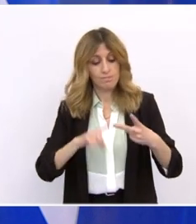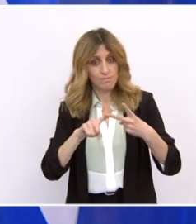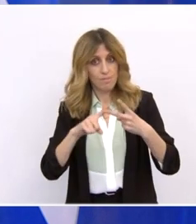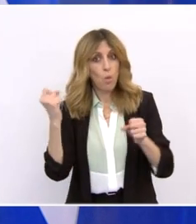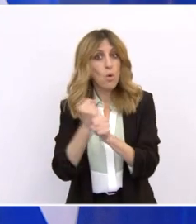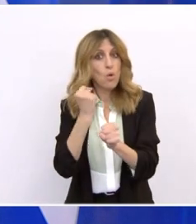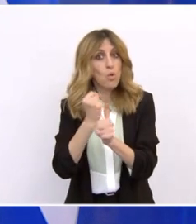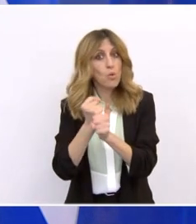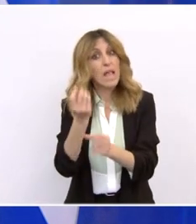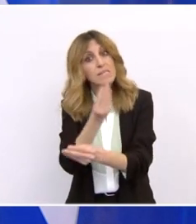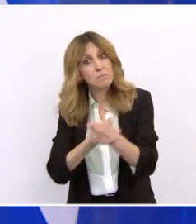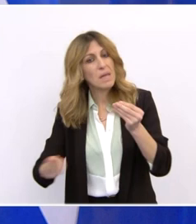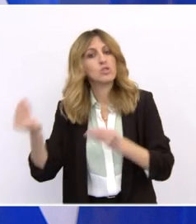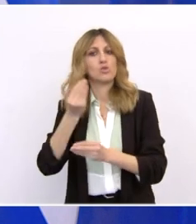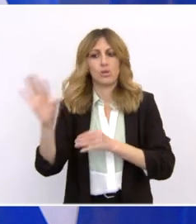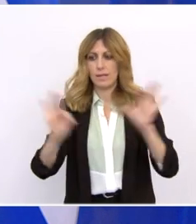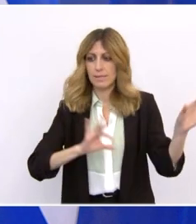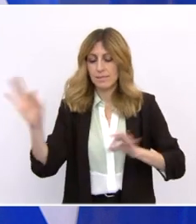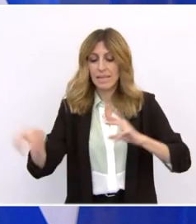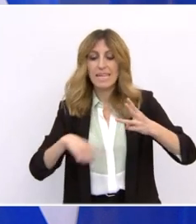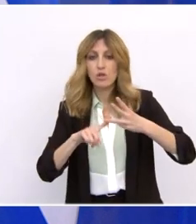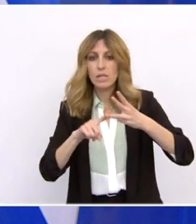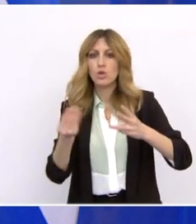καθημερινότητα για τον καθένα.